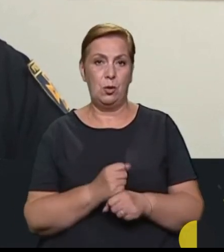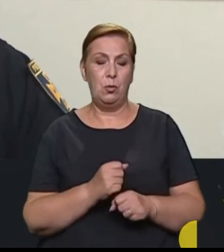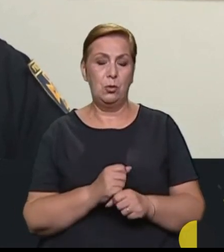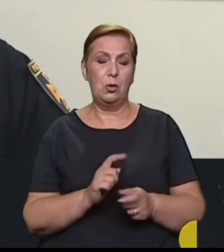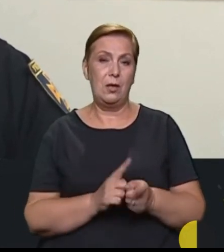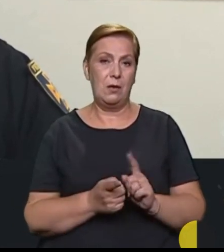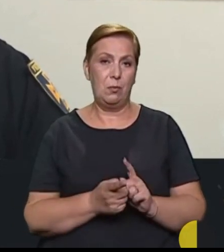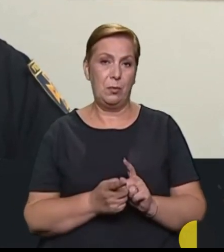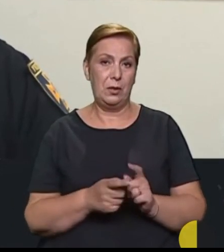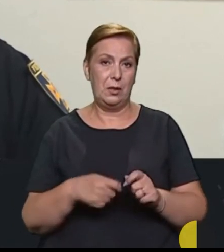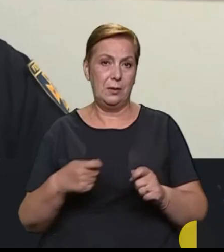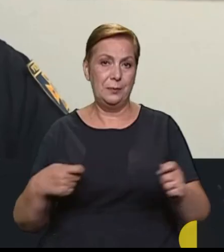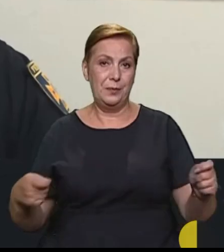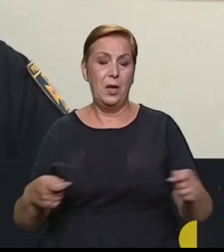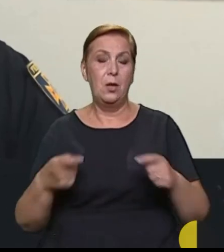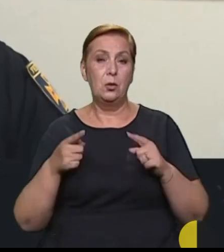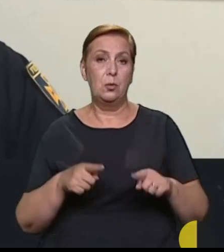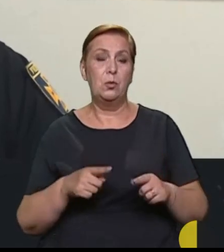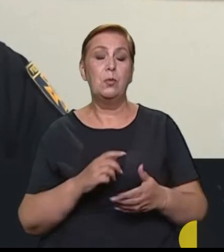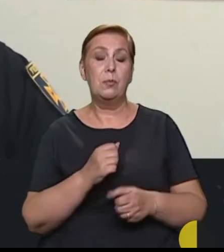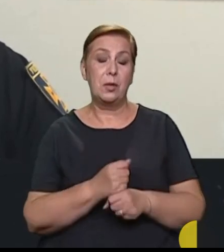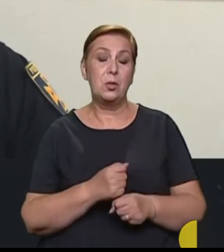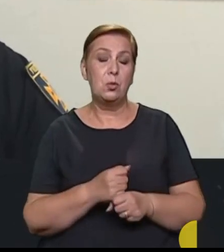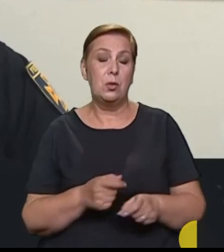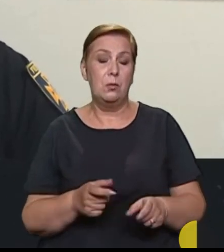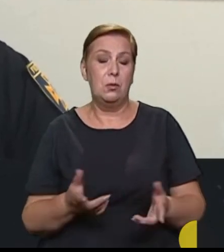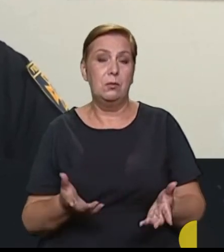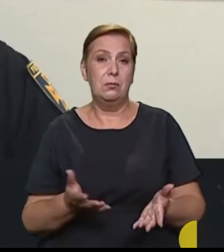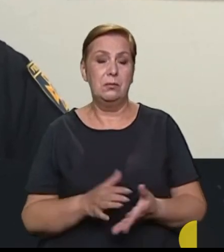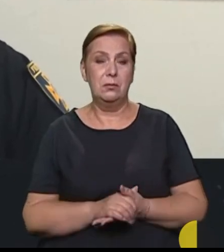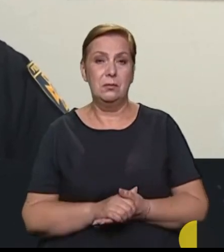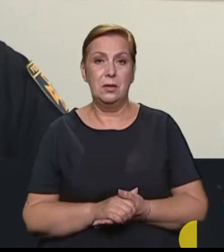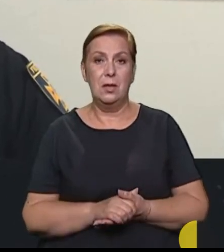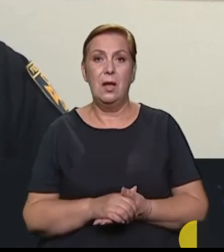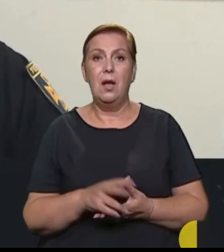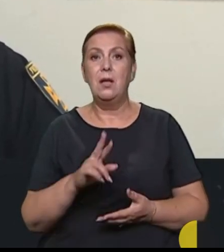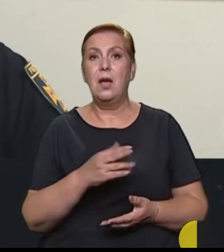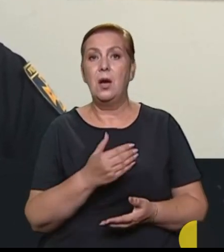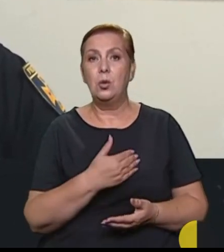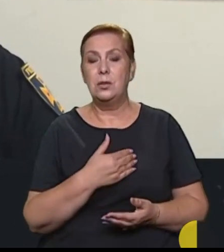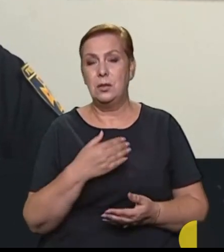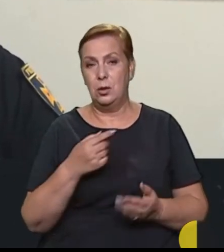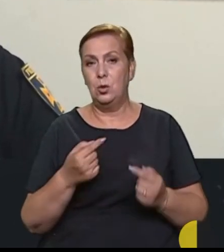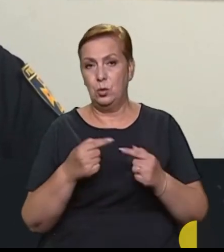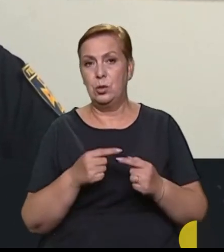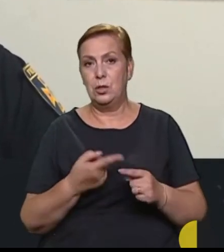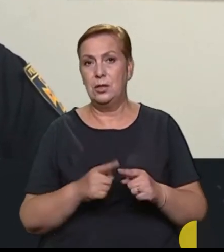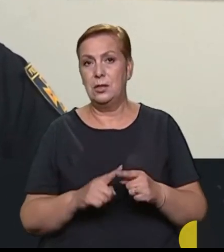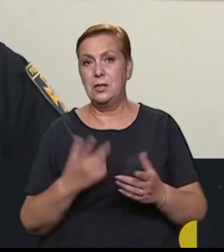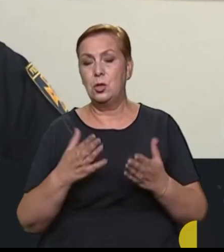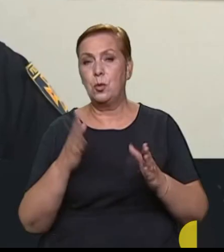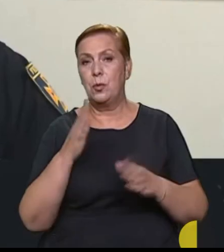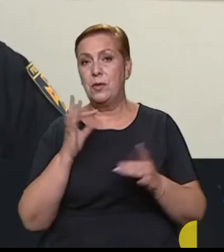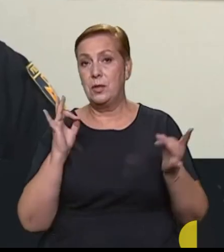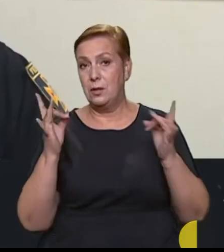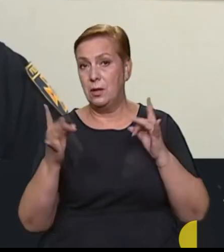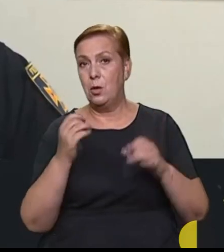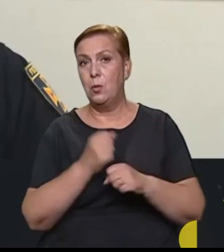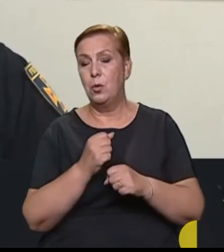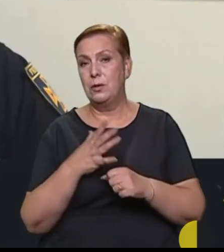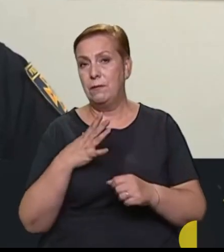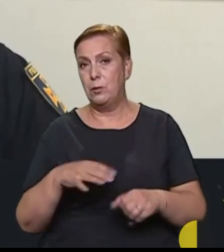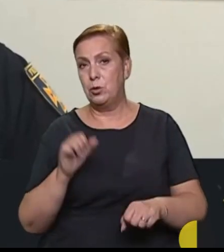навпаки. Тому працюємо далі. Ну, це, власне, я хотіла уточнити. Тобто, якщо повітряну тривогу оголошують, то роботи